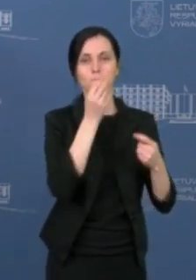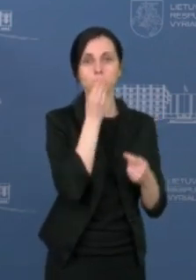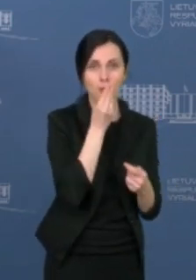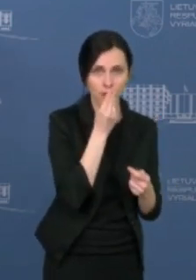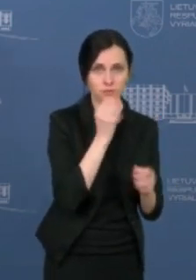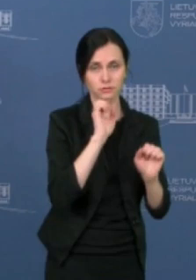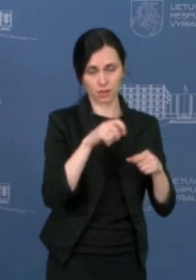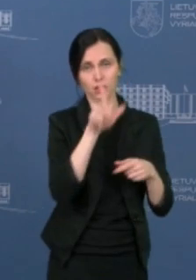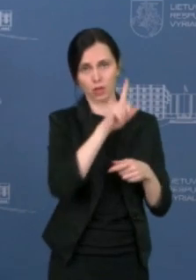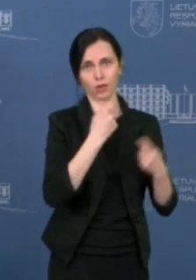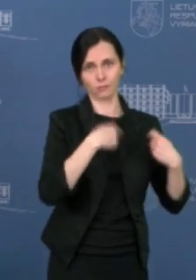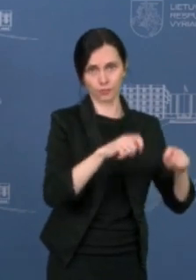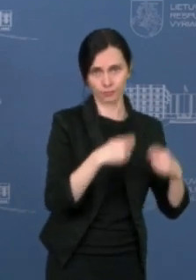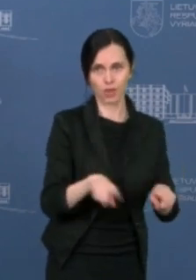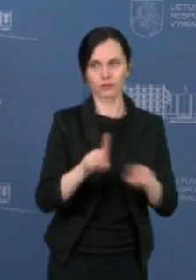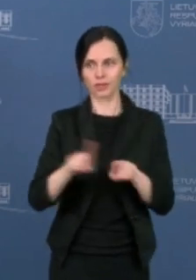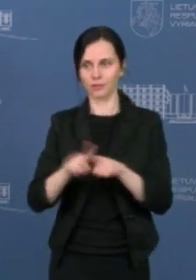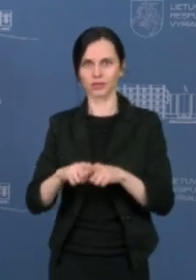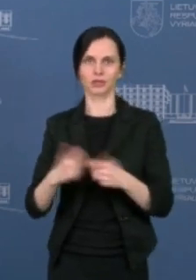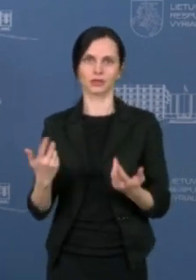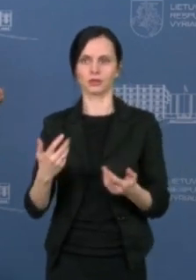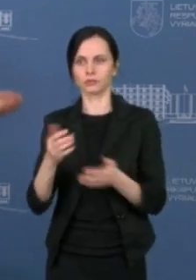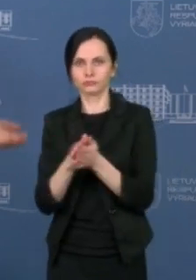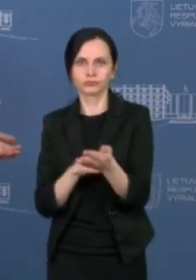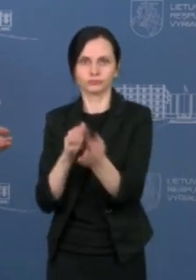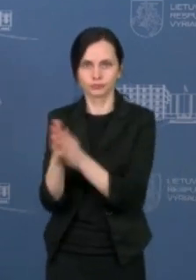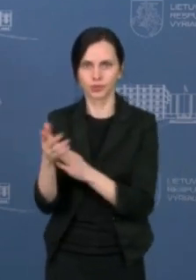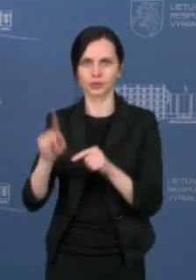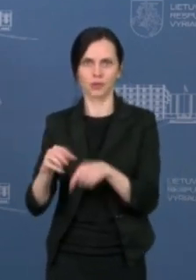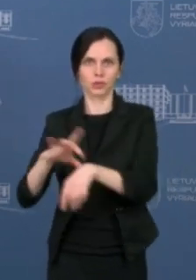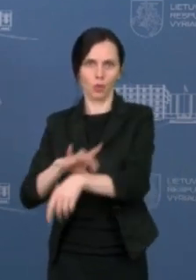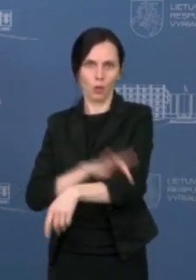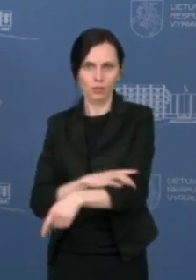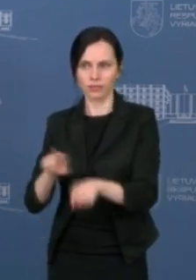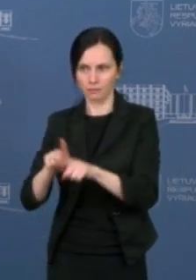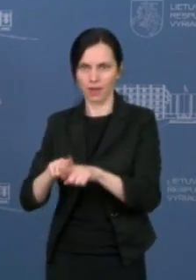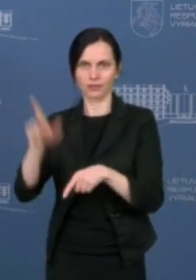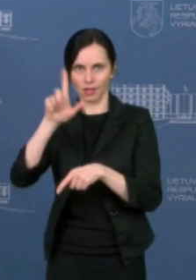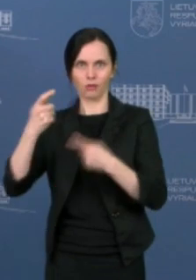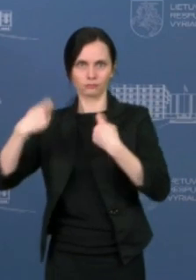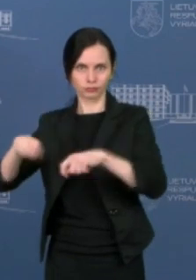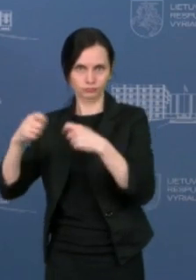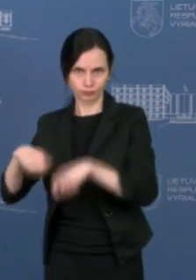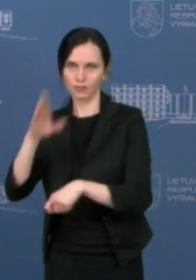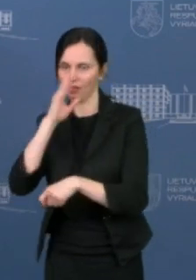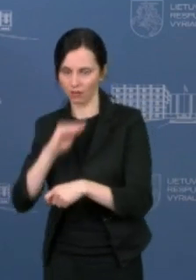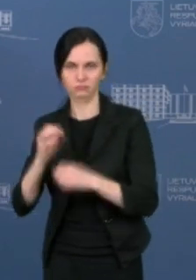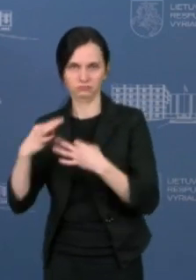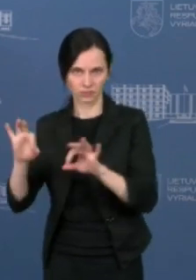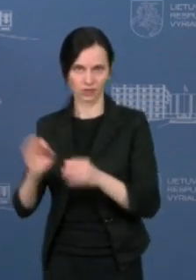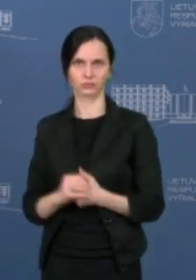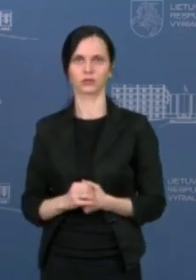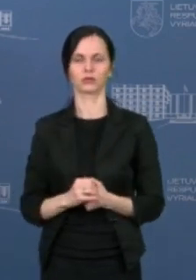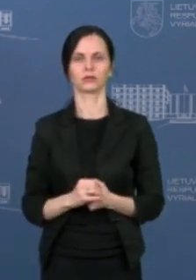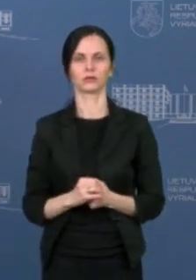laukia, tai ir žieminės pirštinės ir vilnonės koinės galėtų jau jomis būti prekiaujama